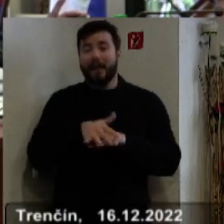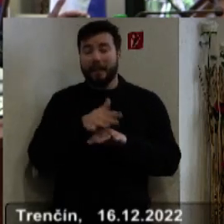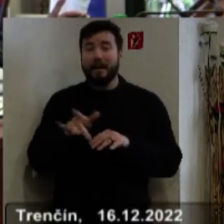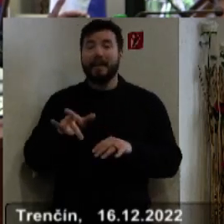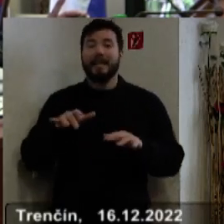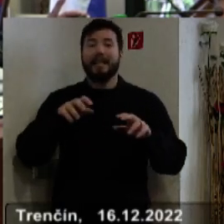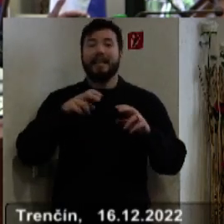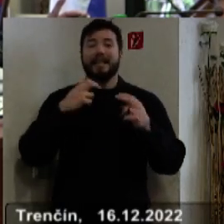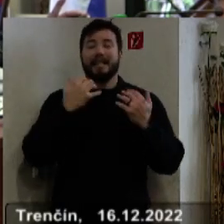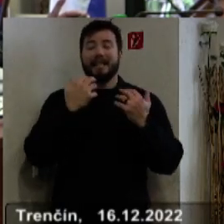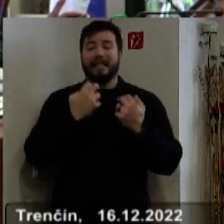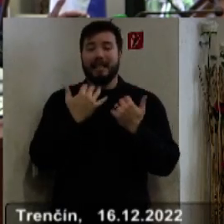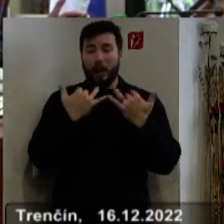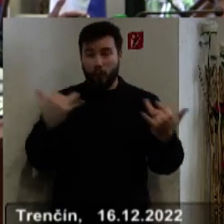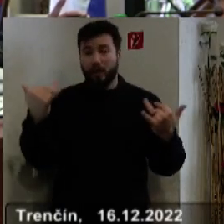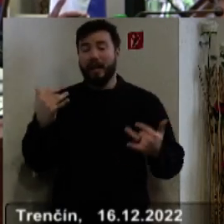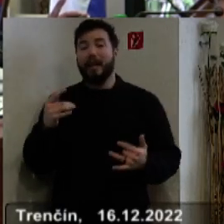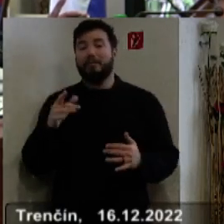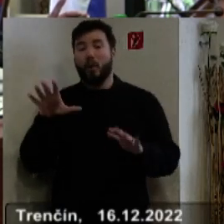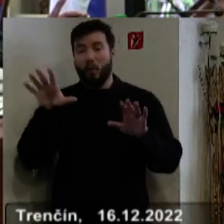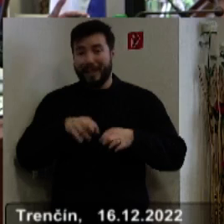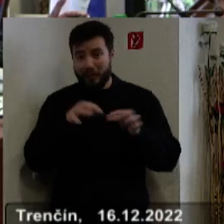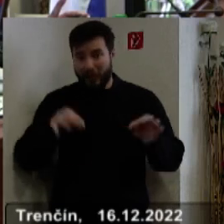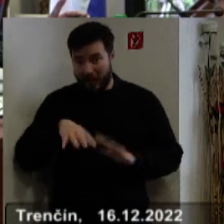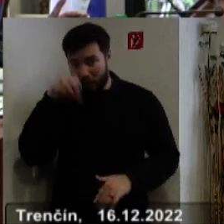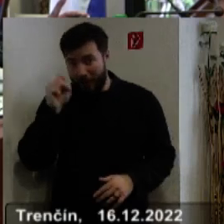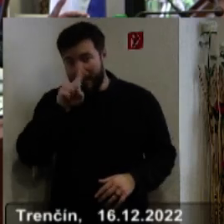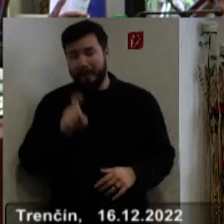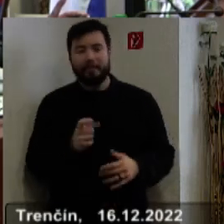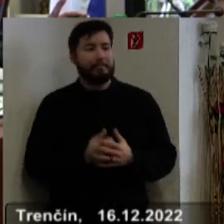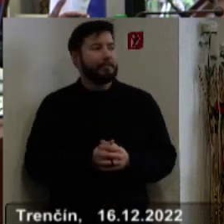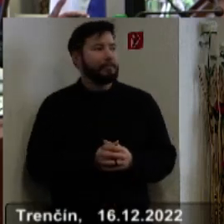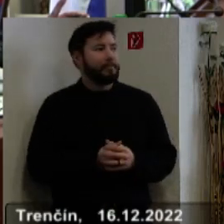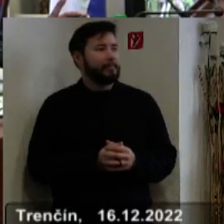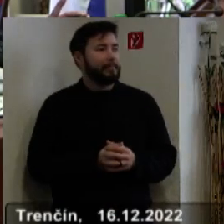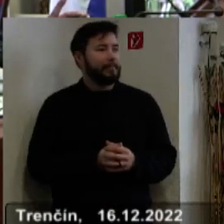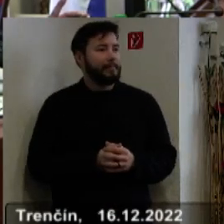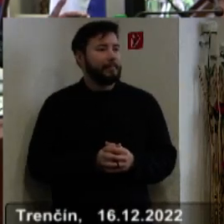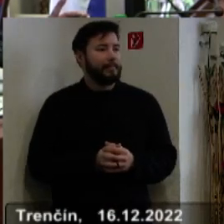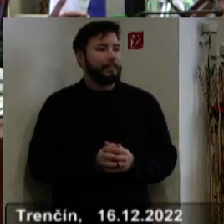dnešného zastupiteľstva a uznašania schopné a môžeme pristúpiť k rokovaniu.